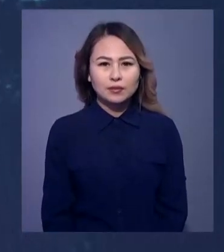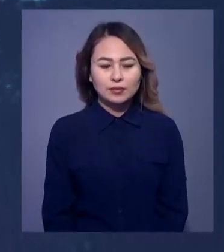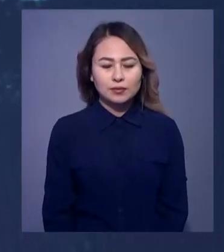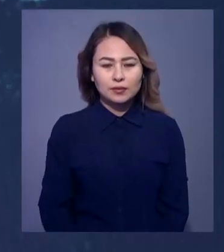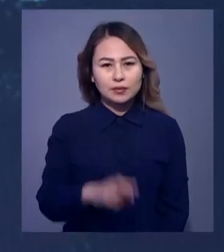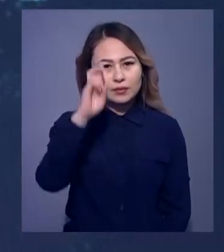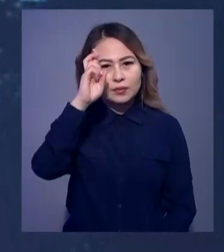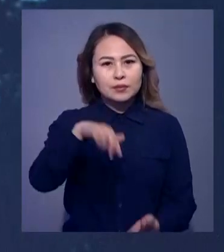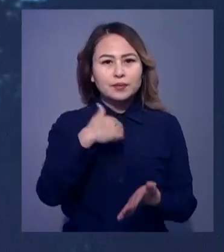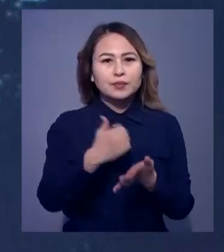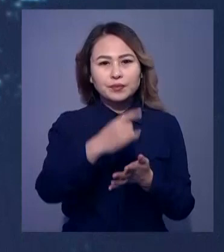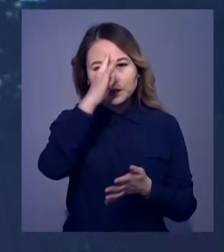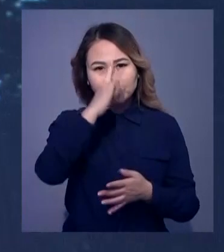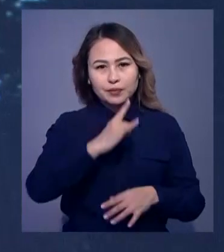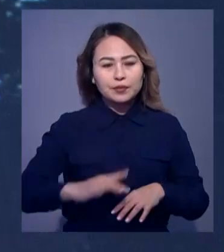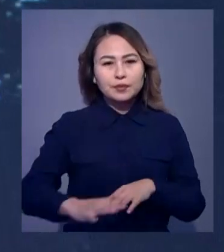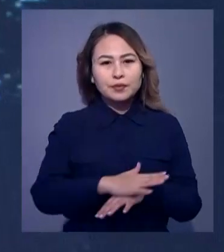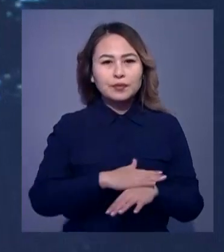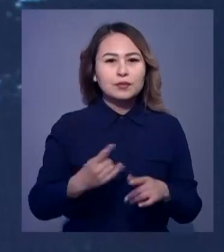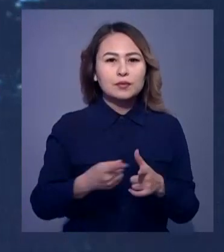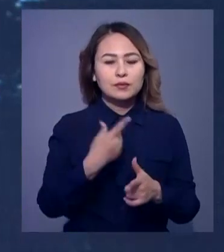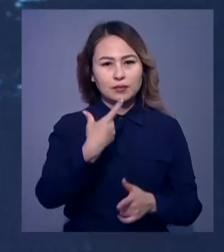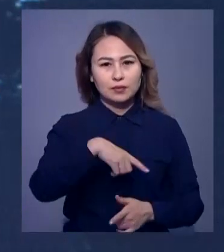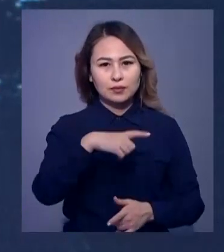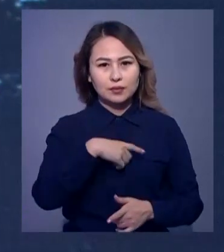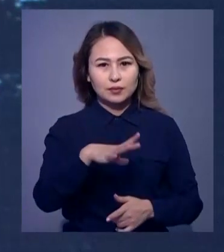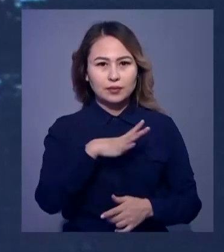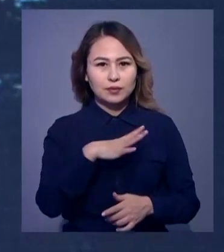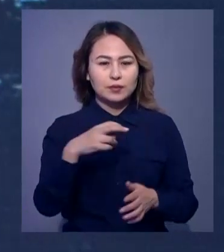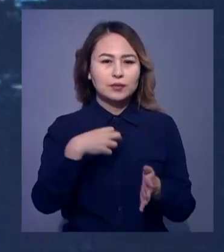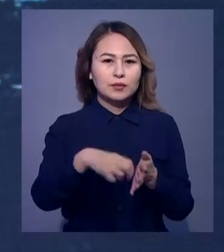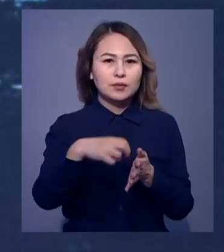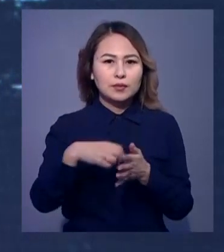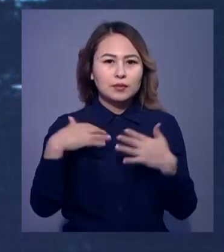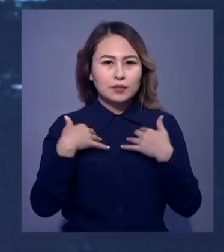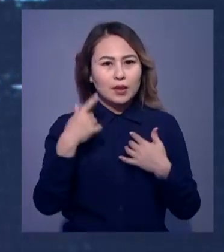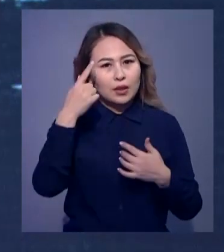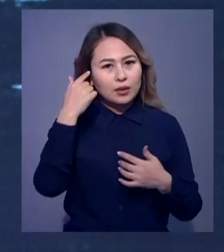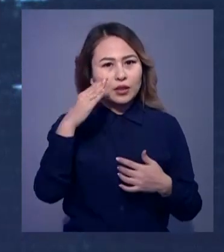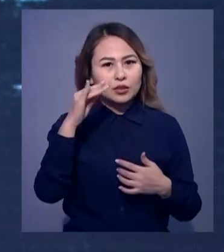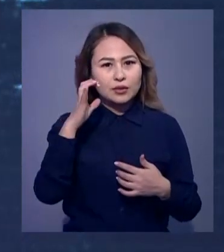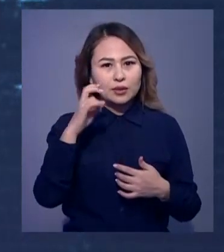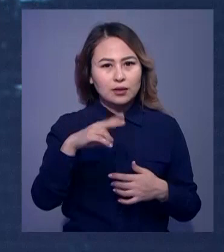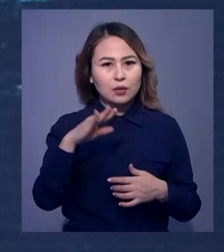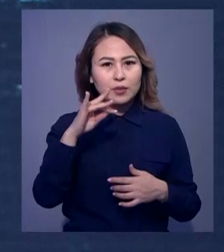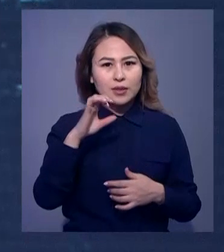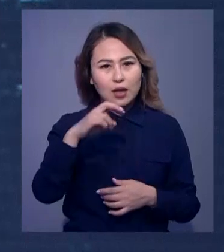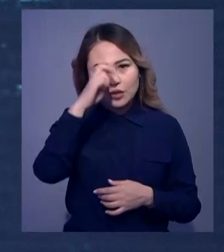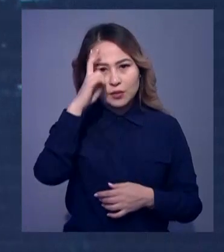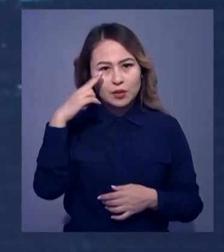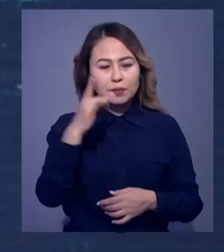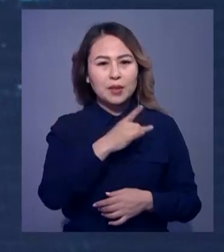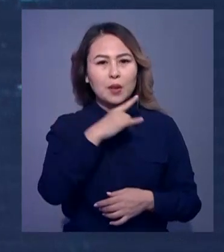Мемлекет башысының және Қазақстан қалқының атына өздерінің көңіл әйті жедел қаттарының Қырғыстан, Тәжікстан, Түркменстан,